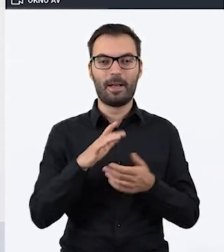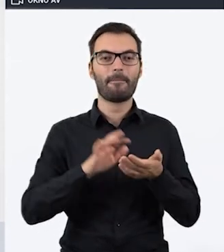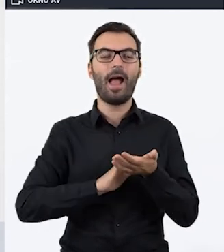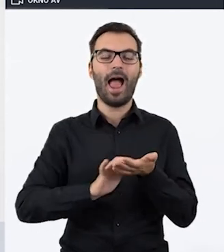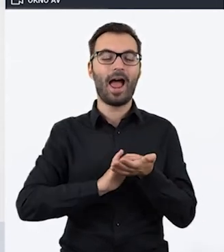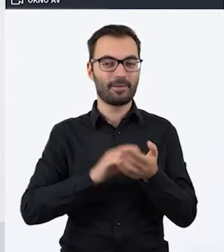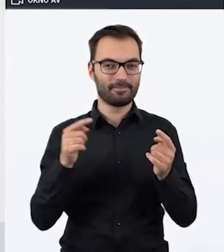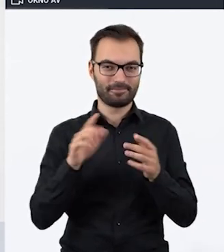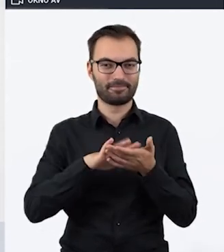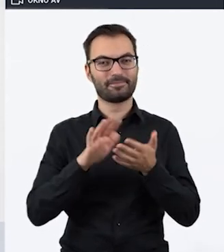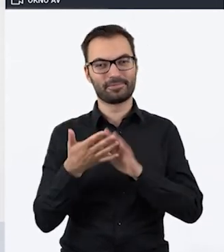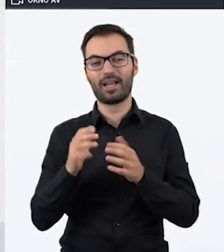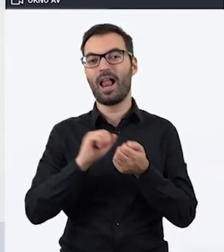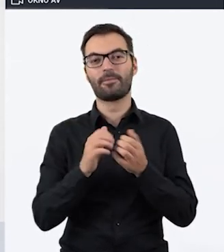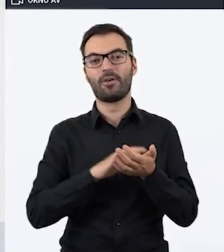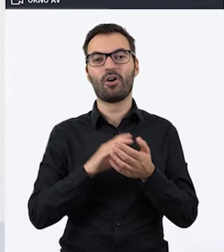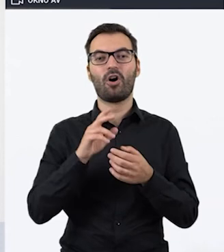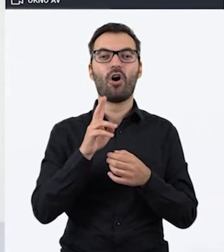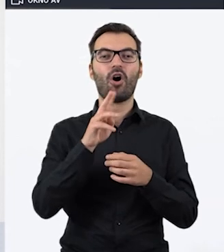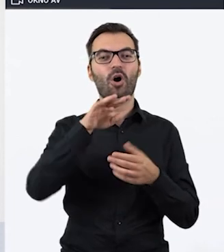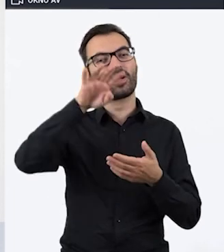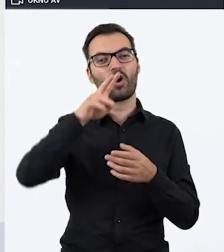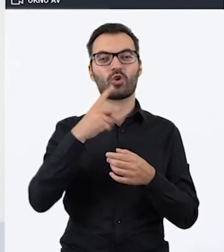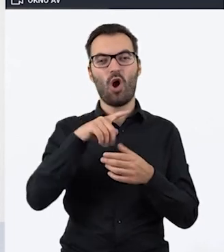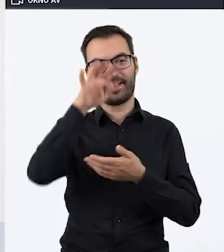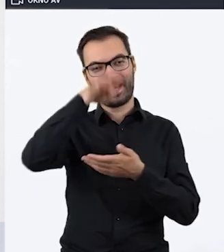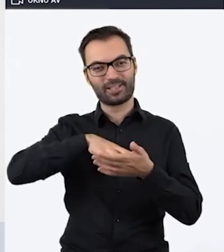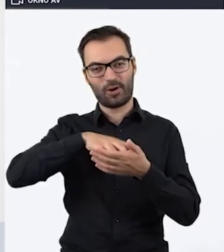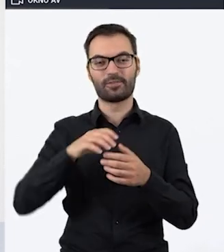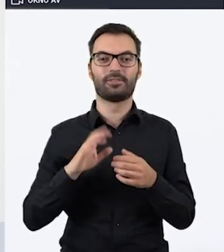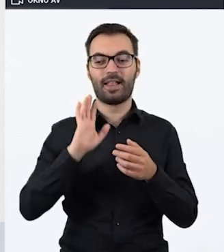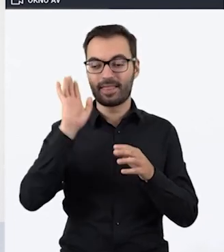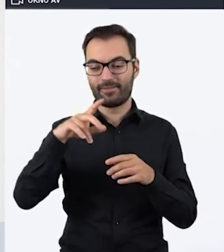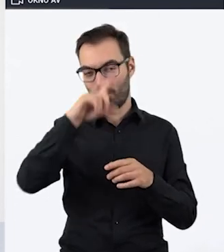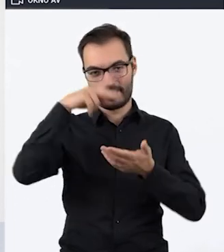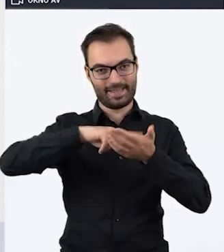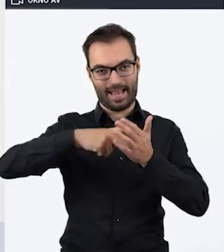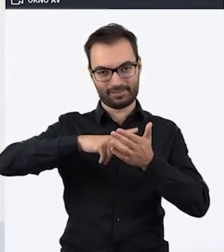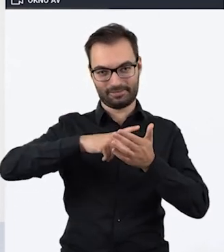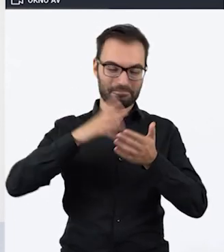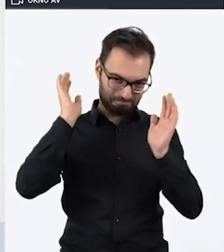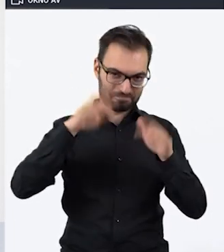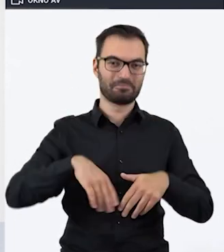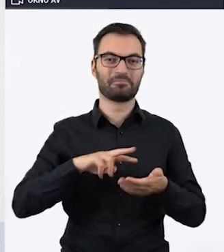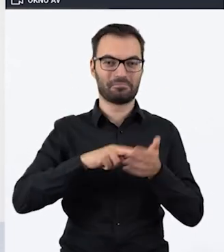alfabecie Braille'a, czy w postaci kodu kreskowego, a nawet tańczących ludzików.